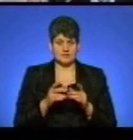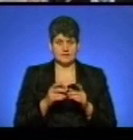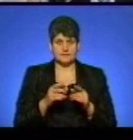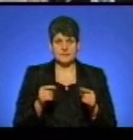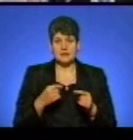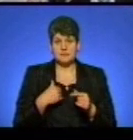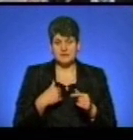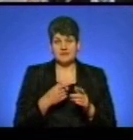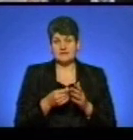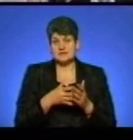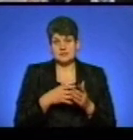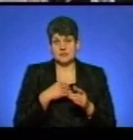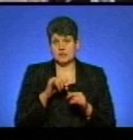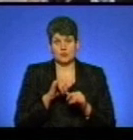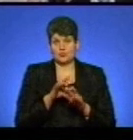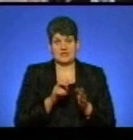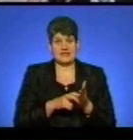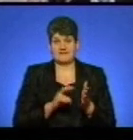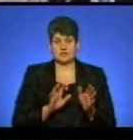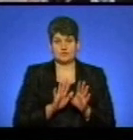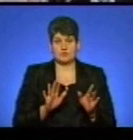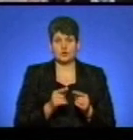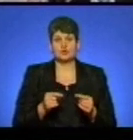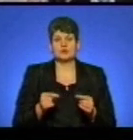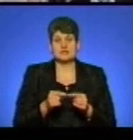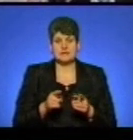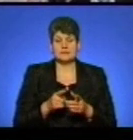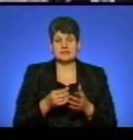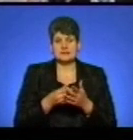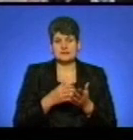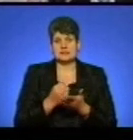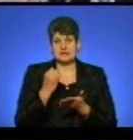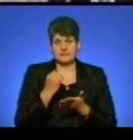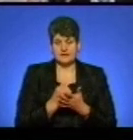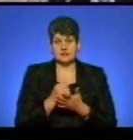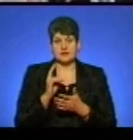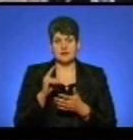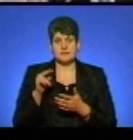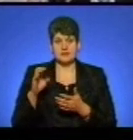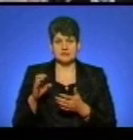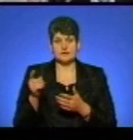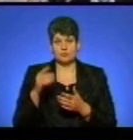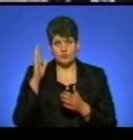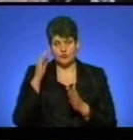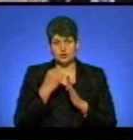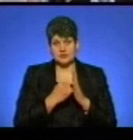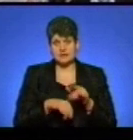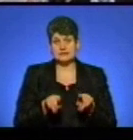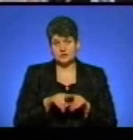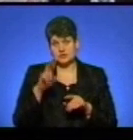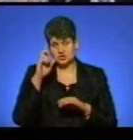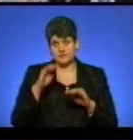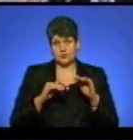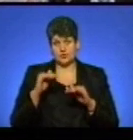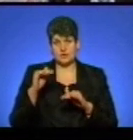ми від тарифу нікуди не відступаємо. Точно так само тариф затверджує і КП «Тернопільводоканал». Також державний регулятор